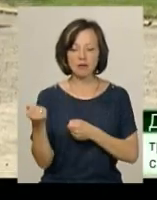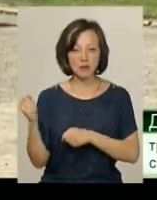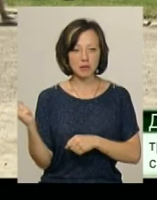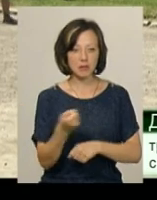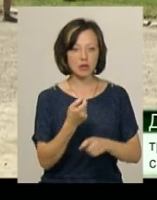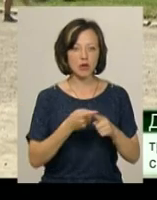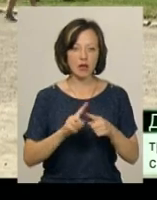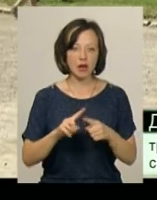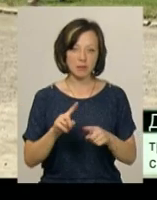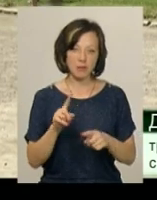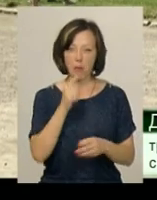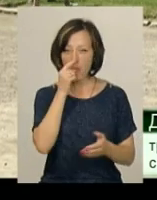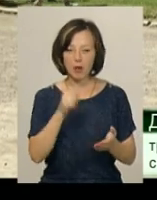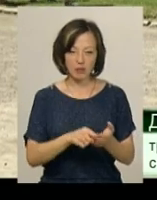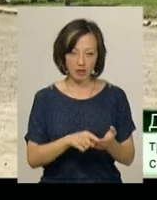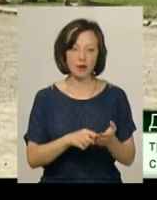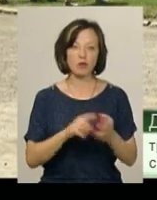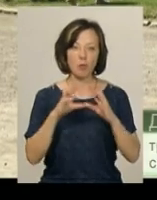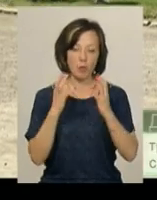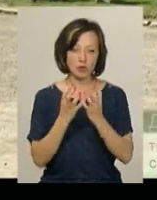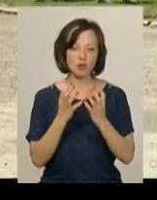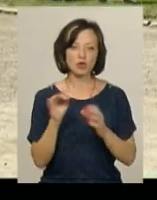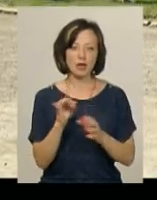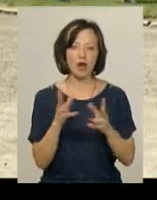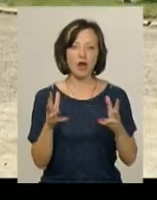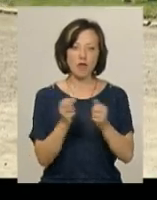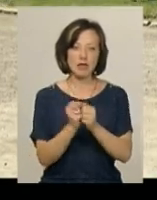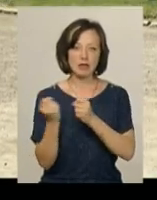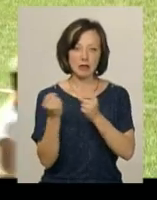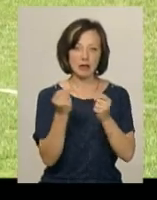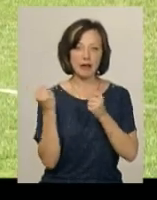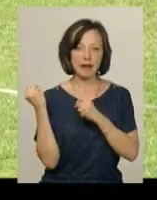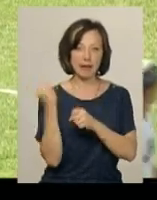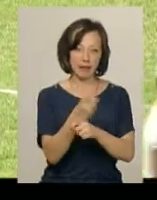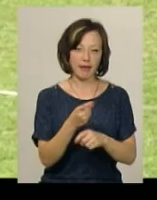махати бітою, попадають по м'ячу, і як ловити, кидати м'яч.